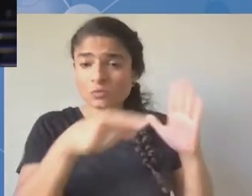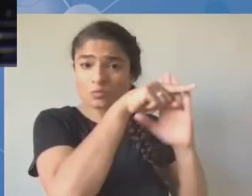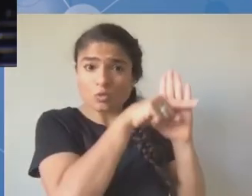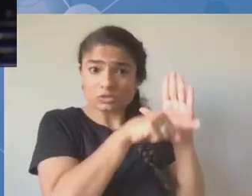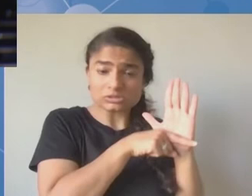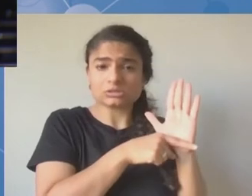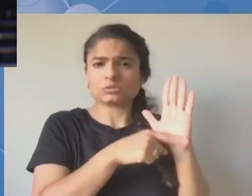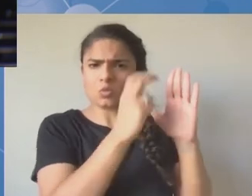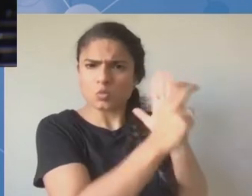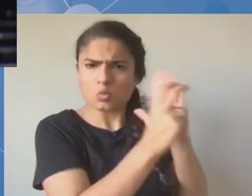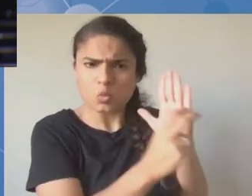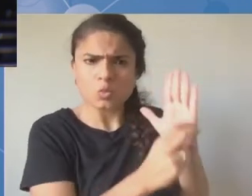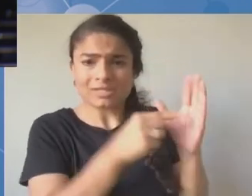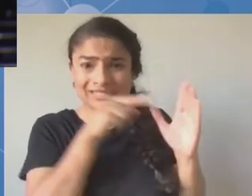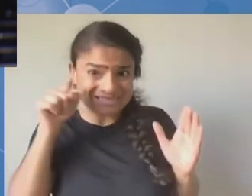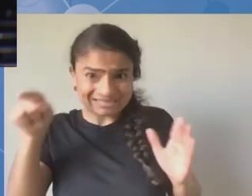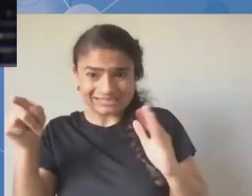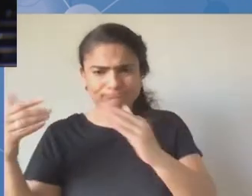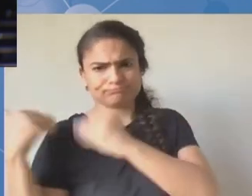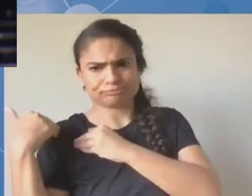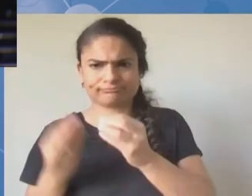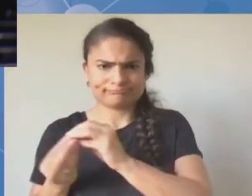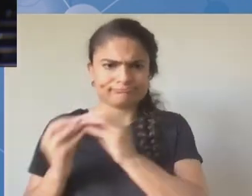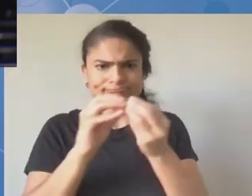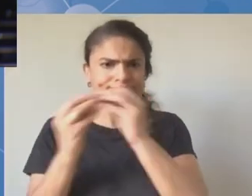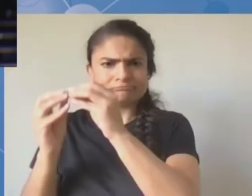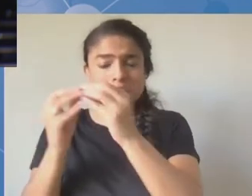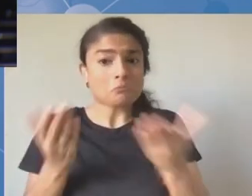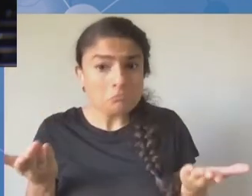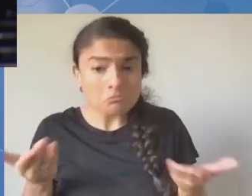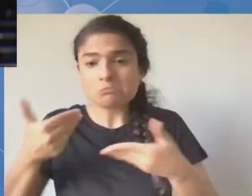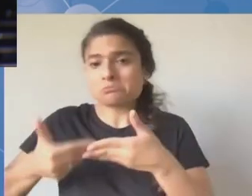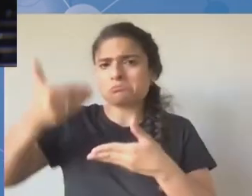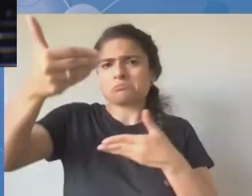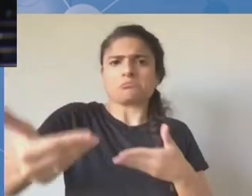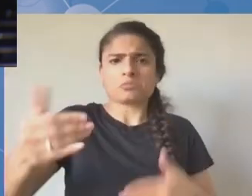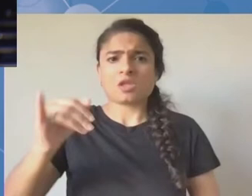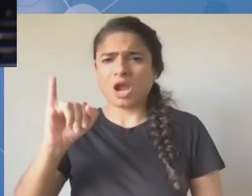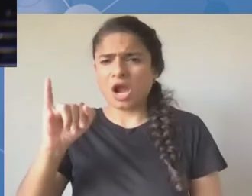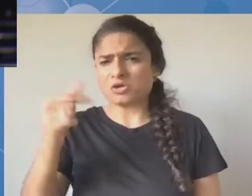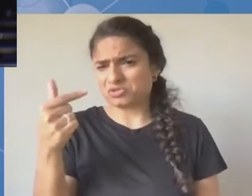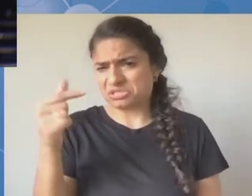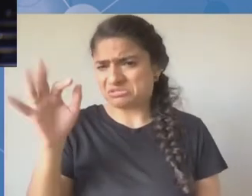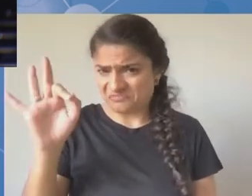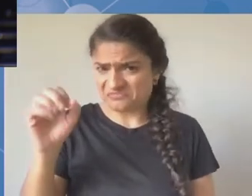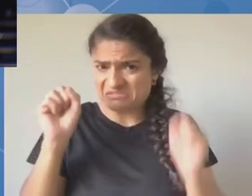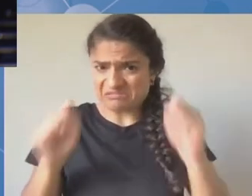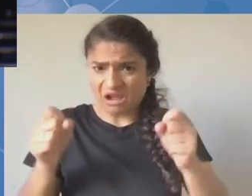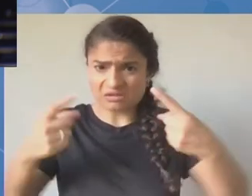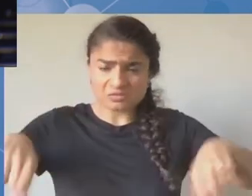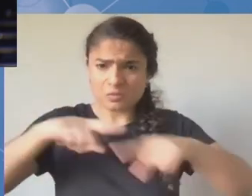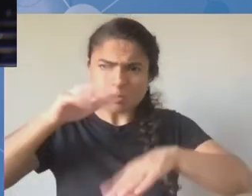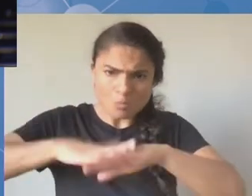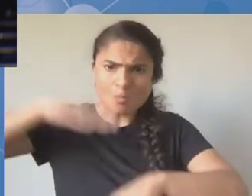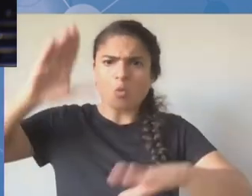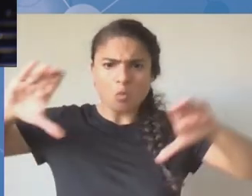ta dyskusja była bardziej konkretna i może w kolejnych latach moglibyśmy właśnie zaprosić profesorów prawa, czy na przykład